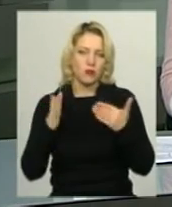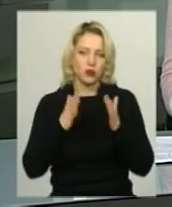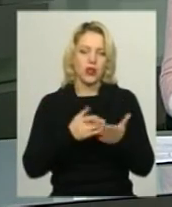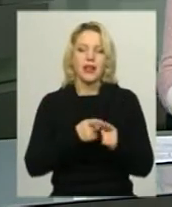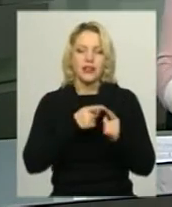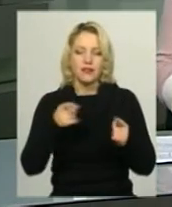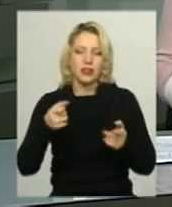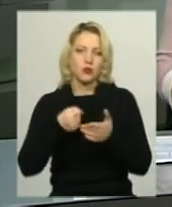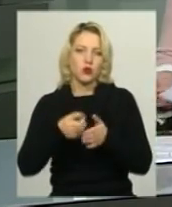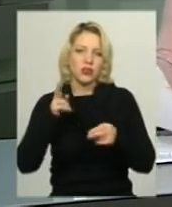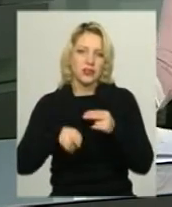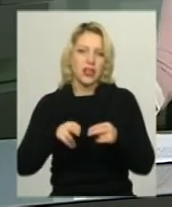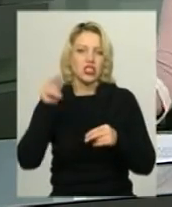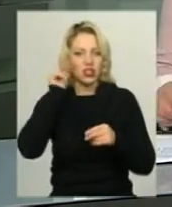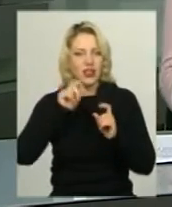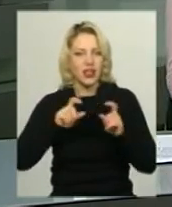шкільних зимових канікул.